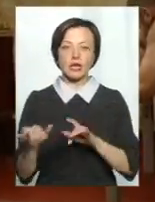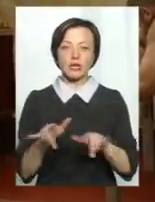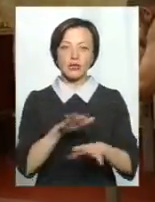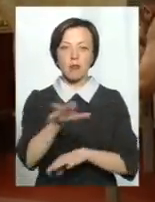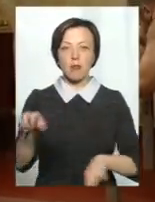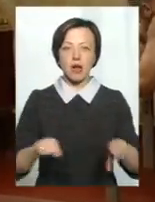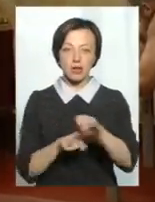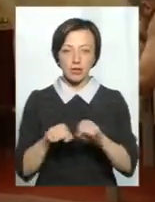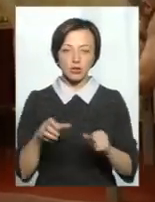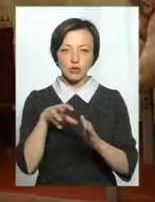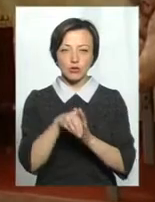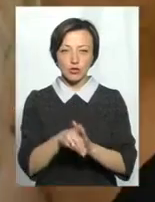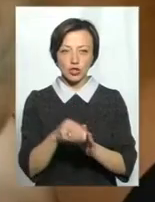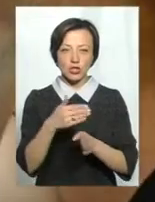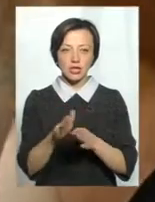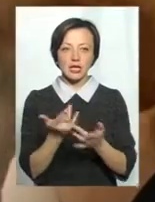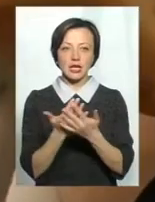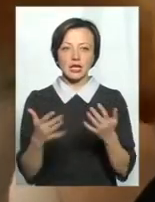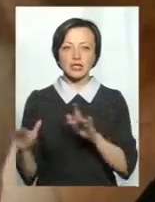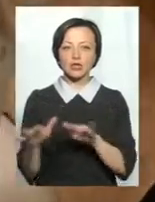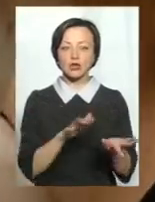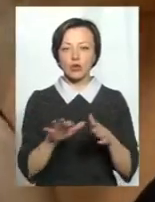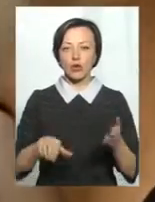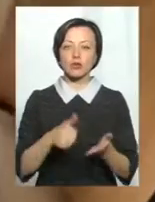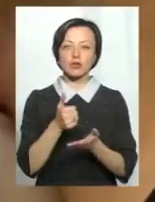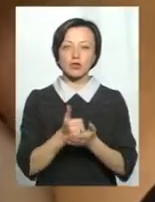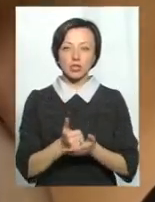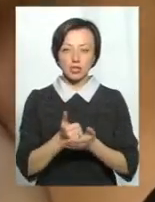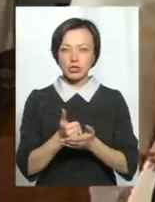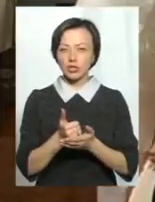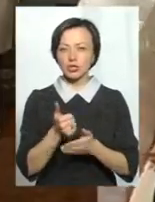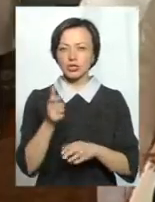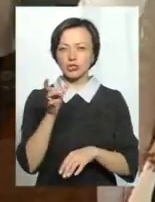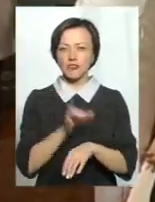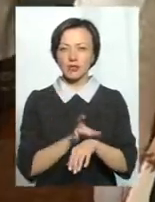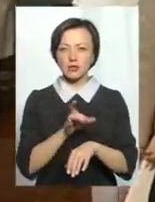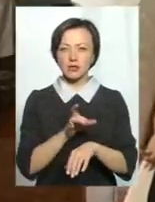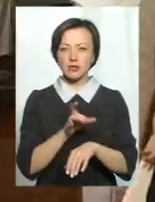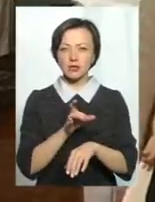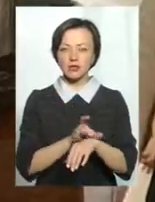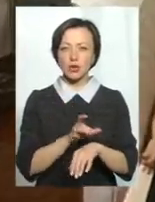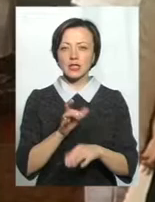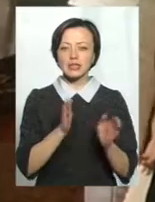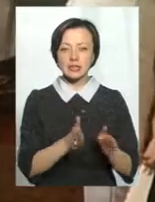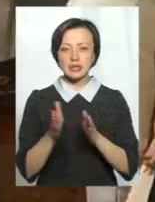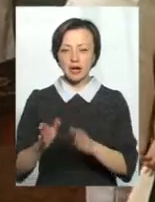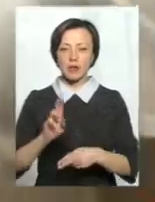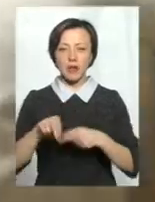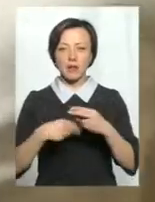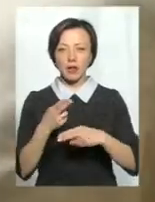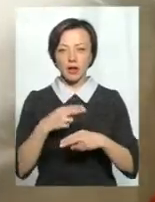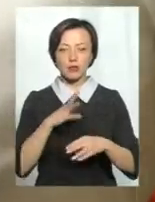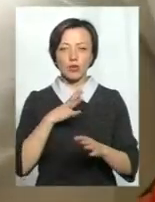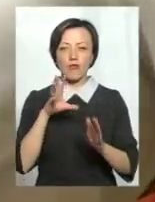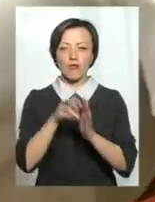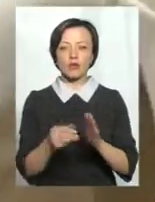як складової частини різних рухів, засновник шведської системи лікувальної гімнастики Генріх Лінг. З його легкої руки було